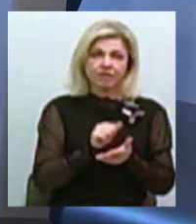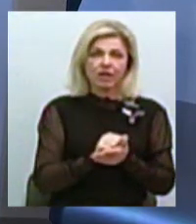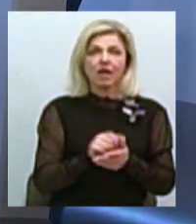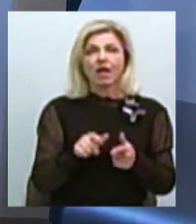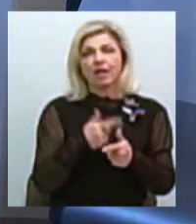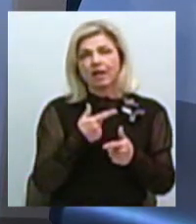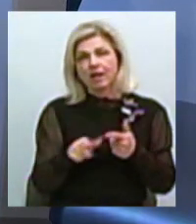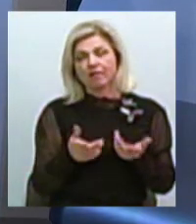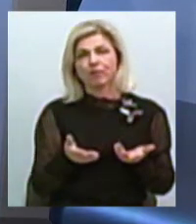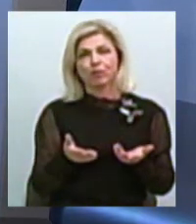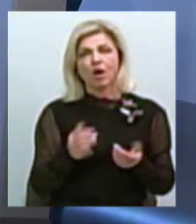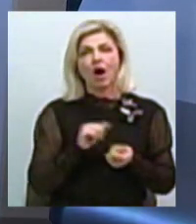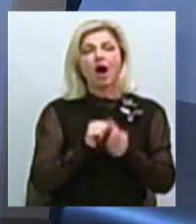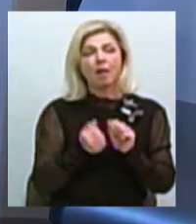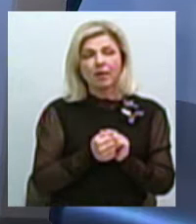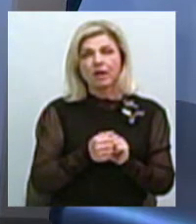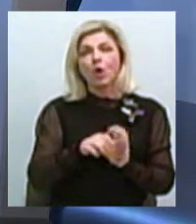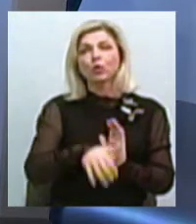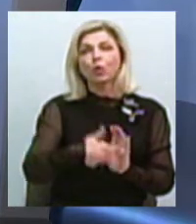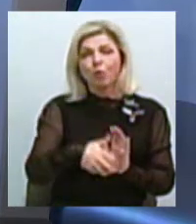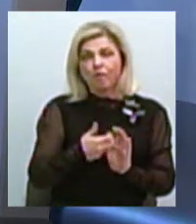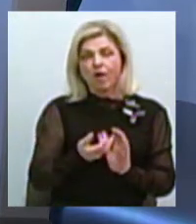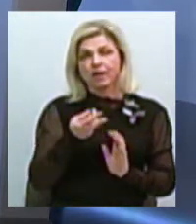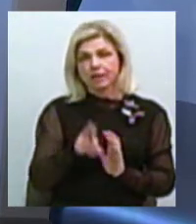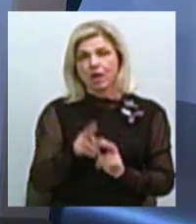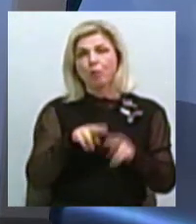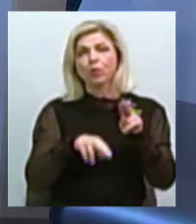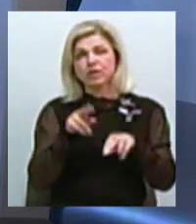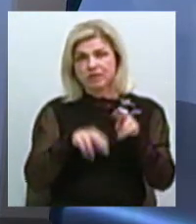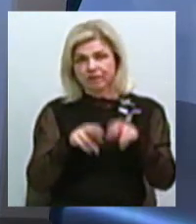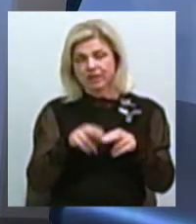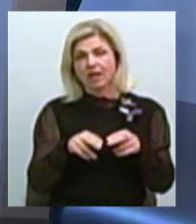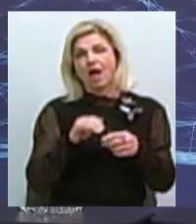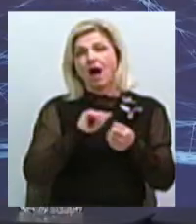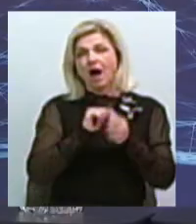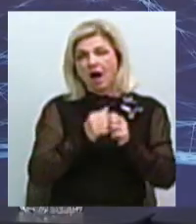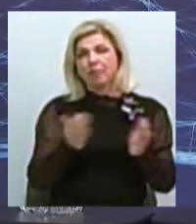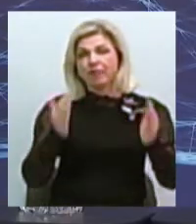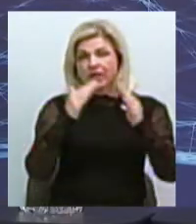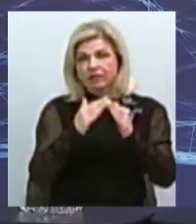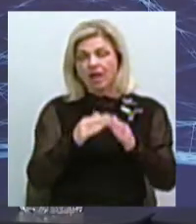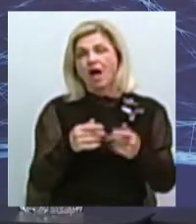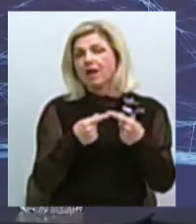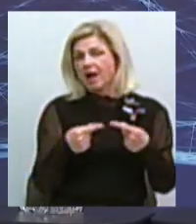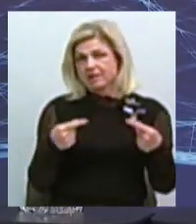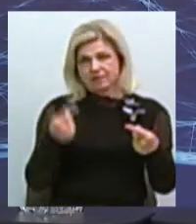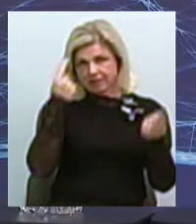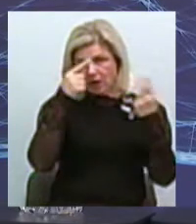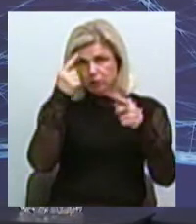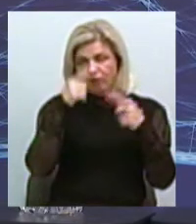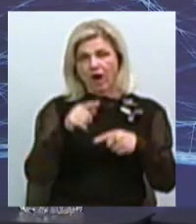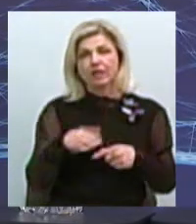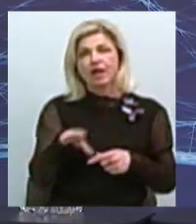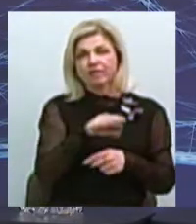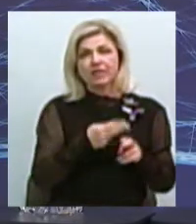або, можливо, каміння добували для будівництва фортець, тобто тут різних варіантів, трактувань. Ці ходи,